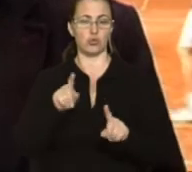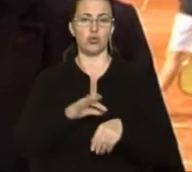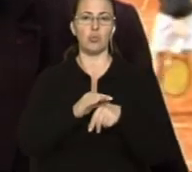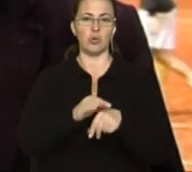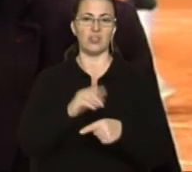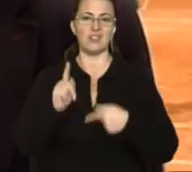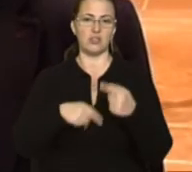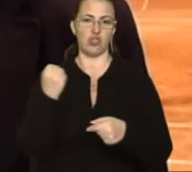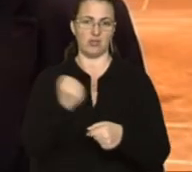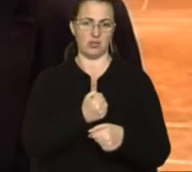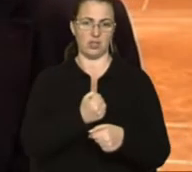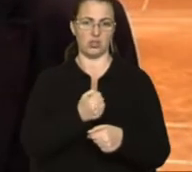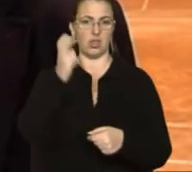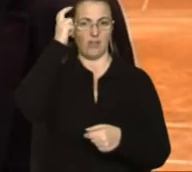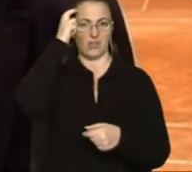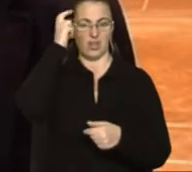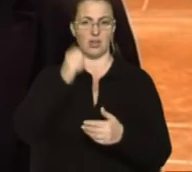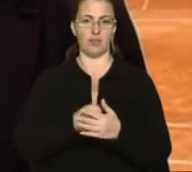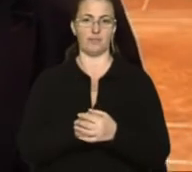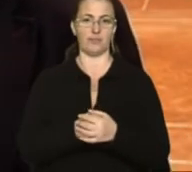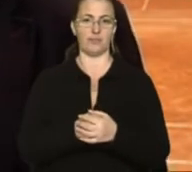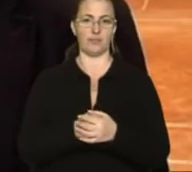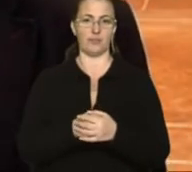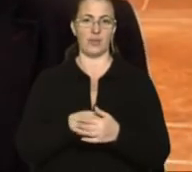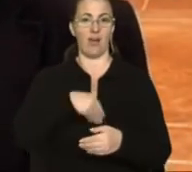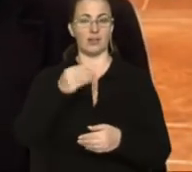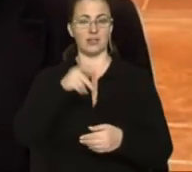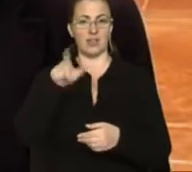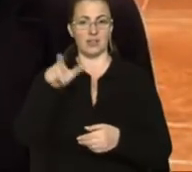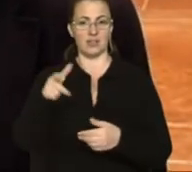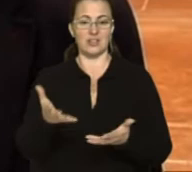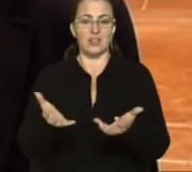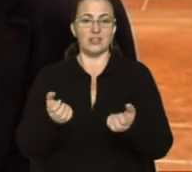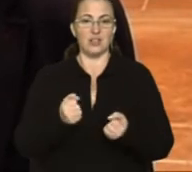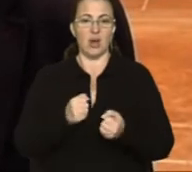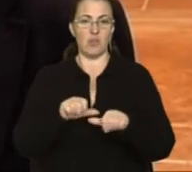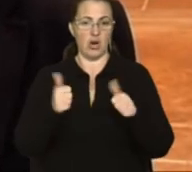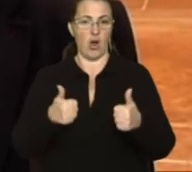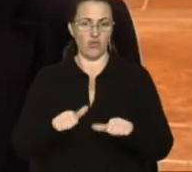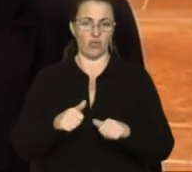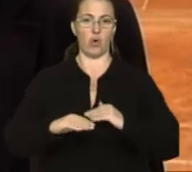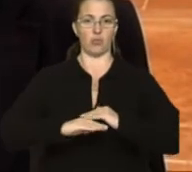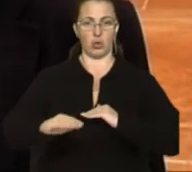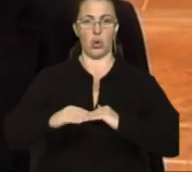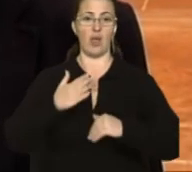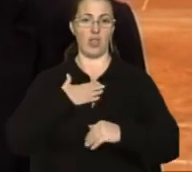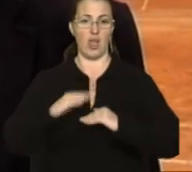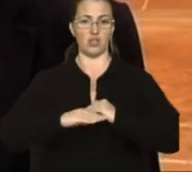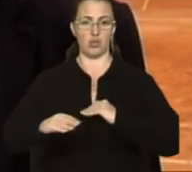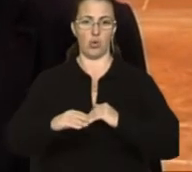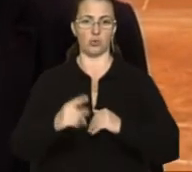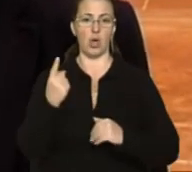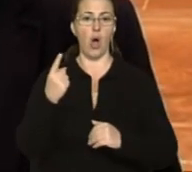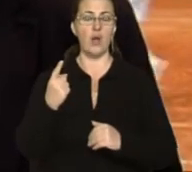тиждень в Києві. Тобто тенісісти набирають форму на грунтових кортах, що у нас наші корти – одні перші з